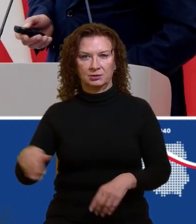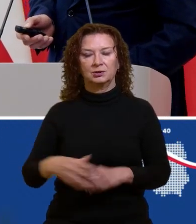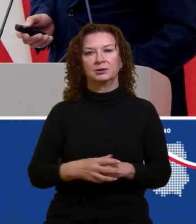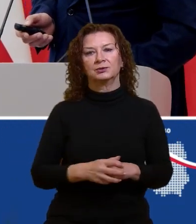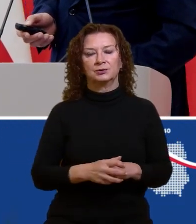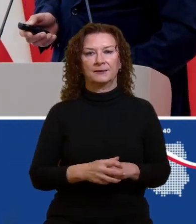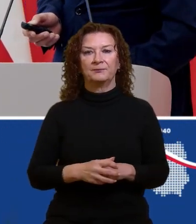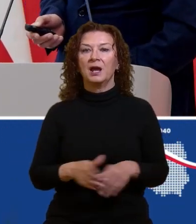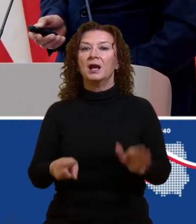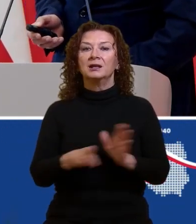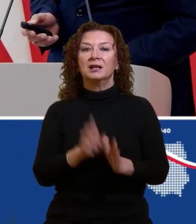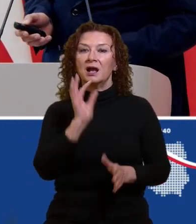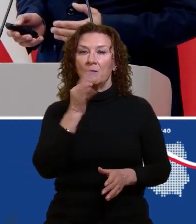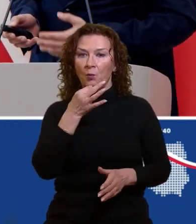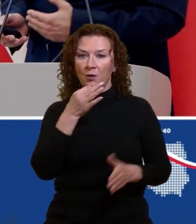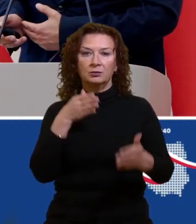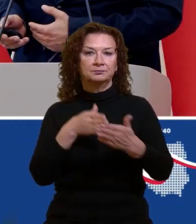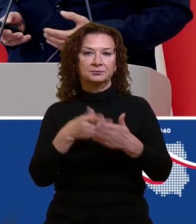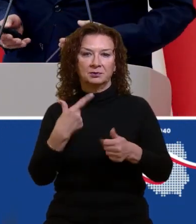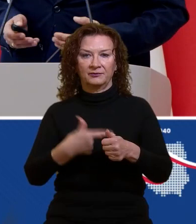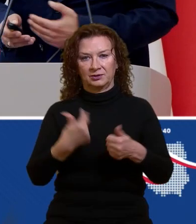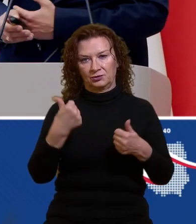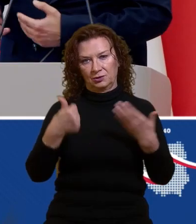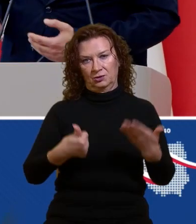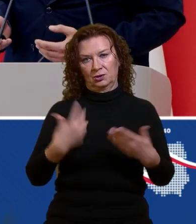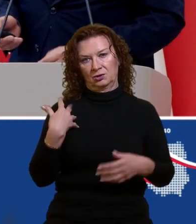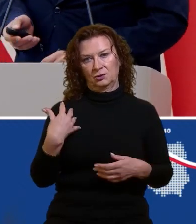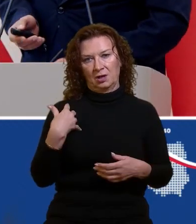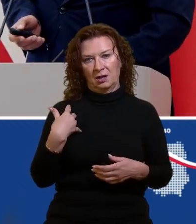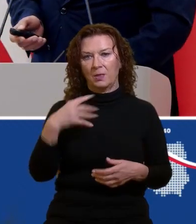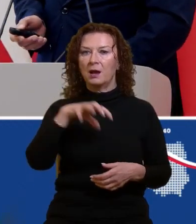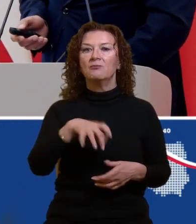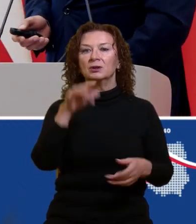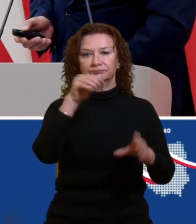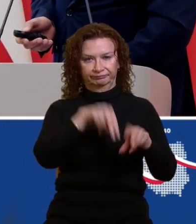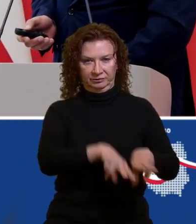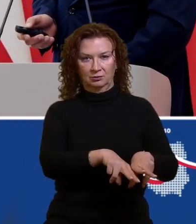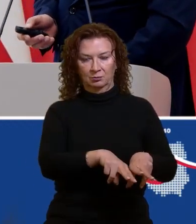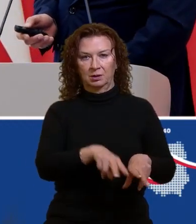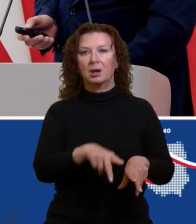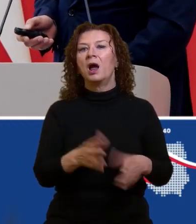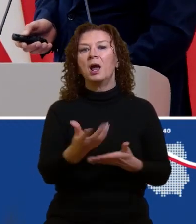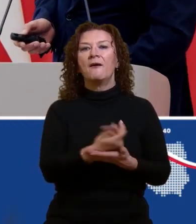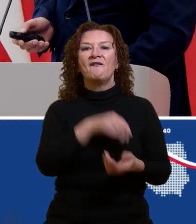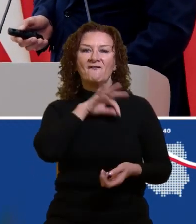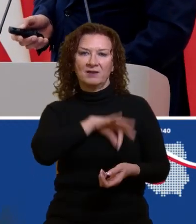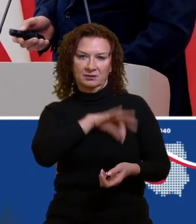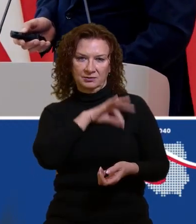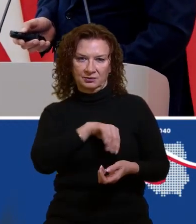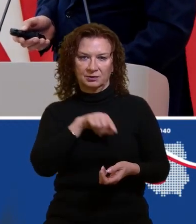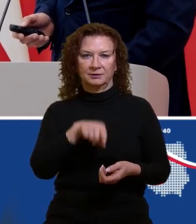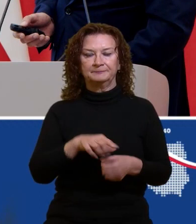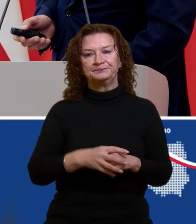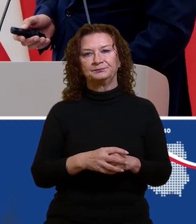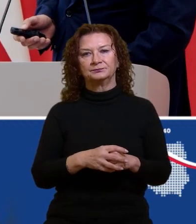roku życia. W ramach tych grup przychody, które są objęte tym